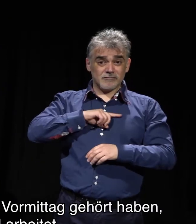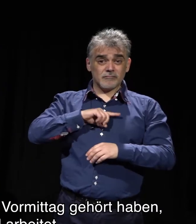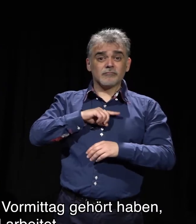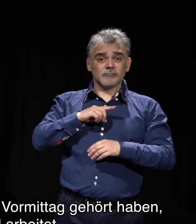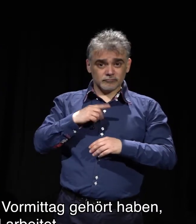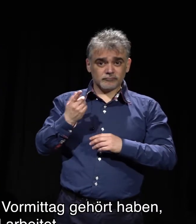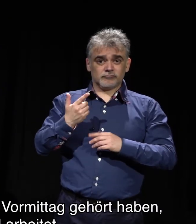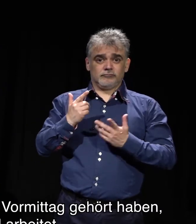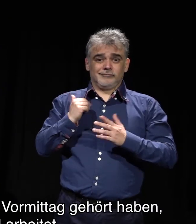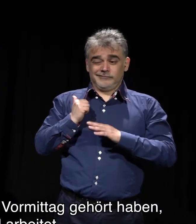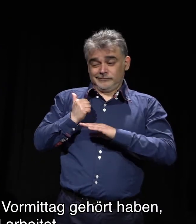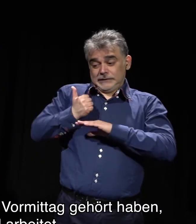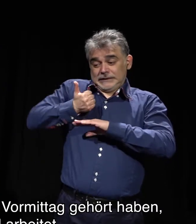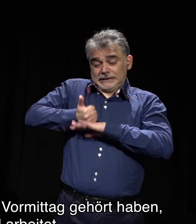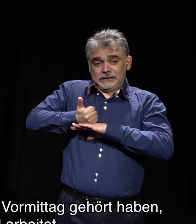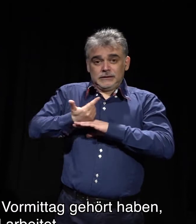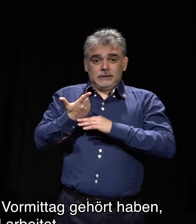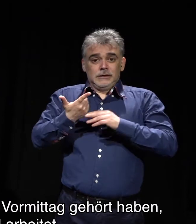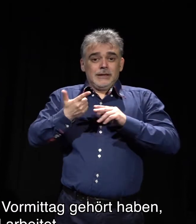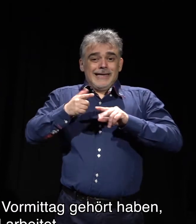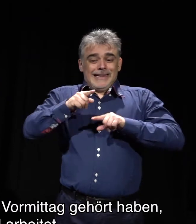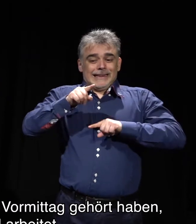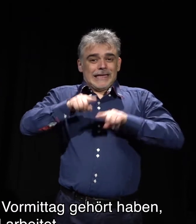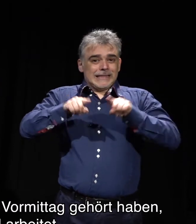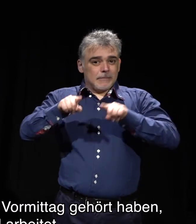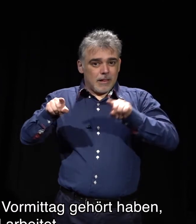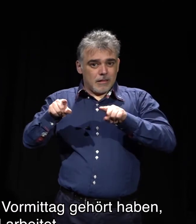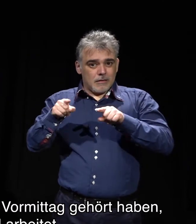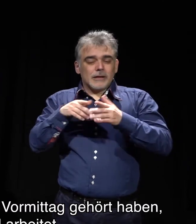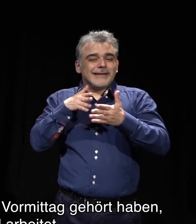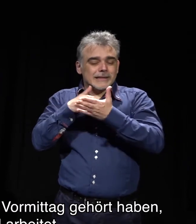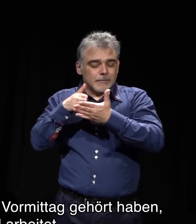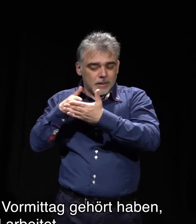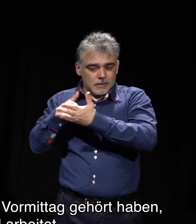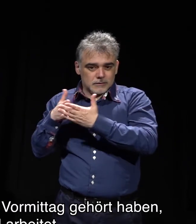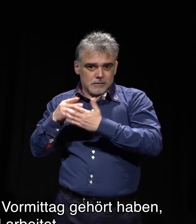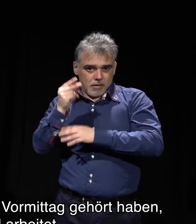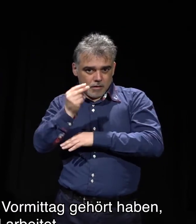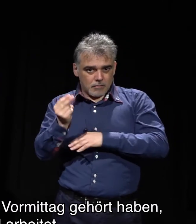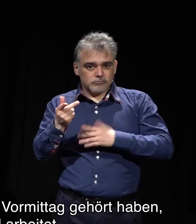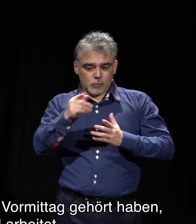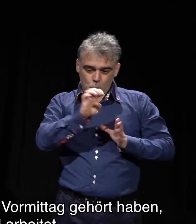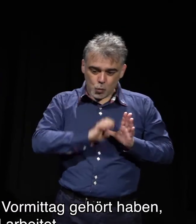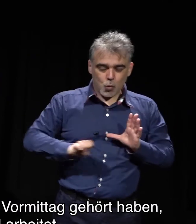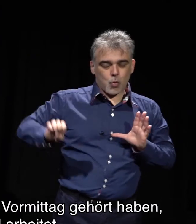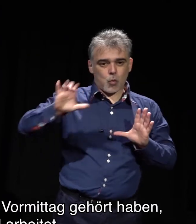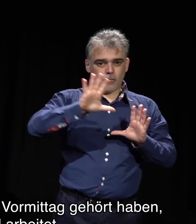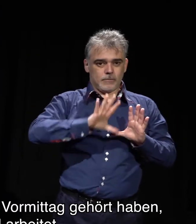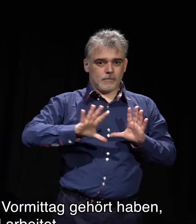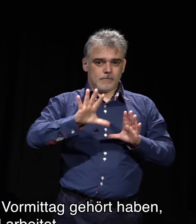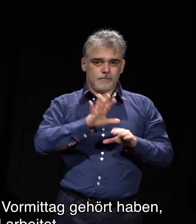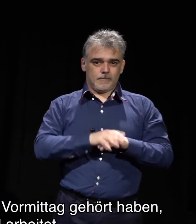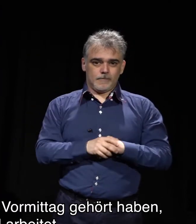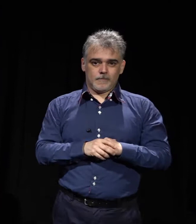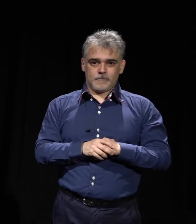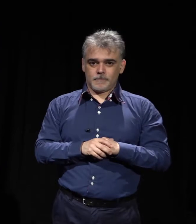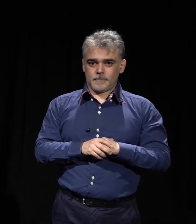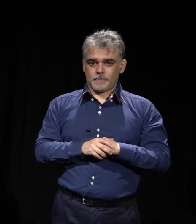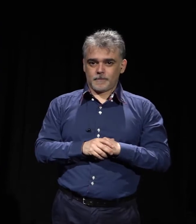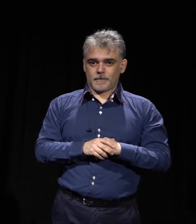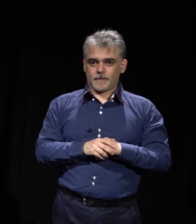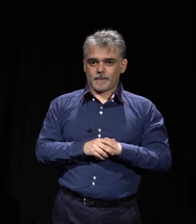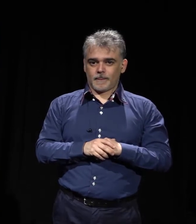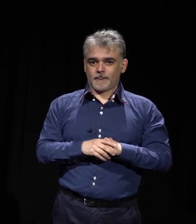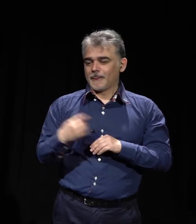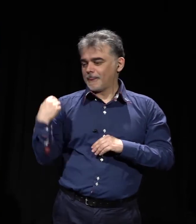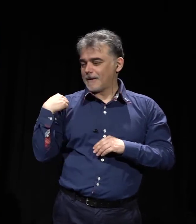that Abid, who we've heard from this morning, works for the Arts Council of England. And some people get that